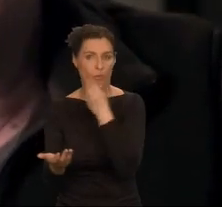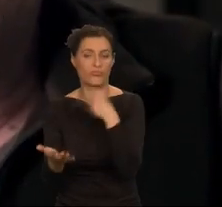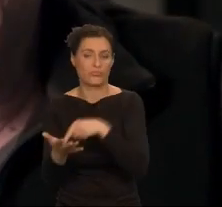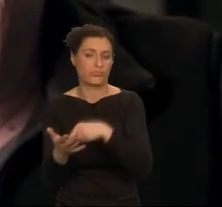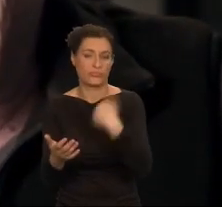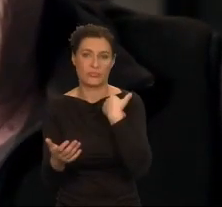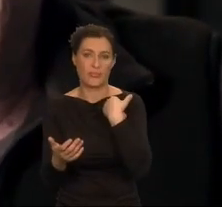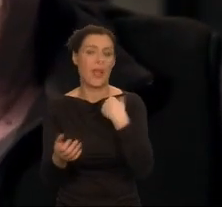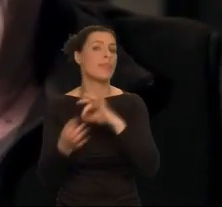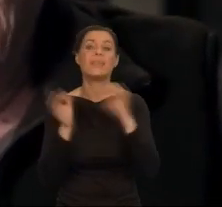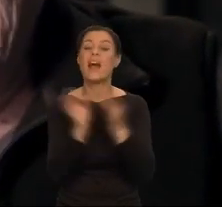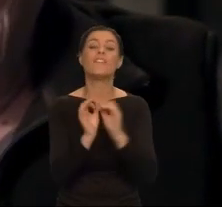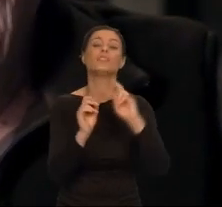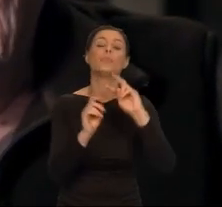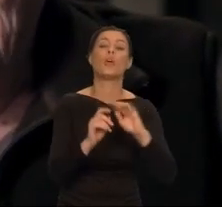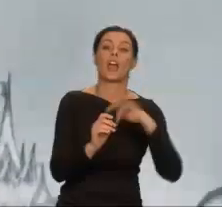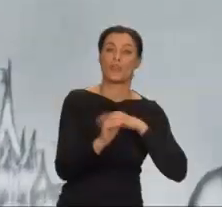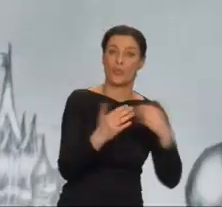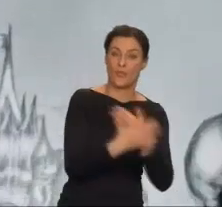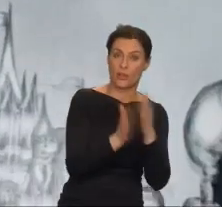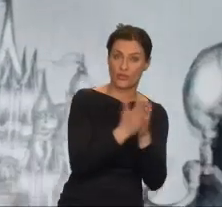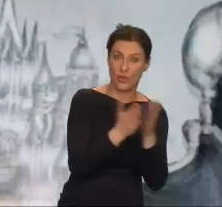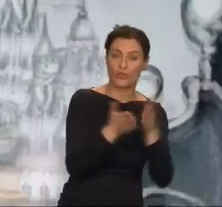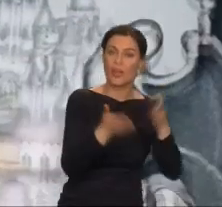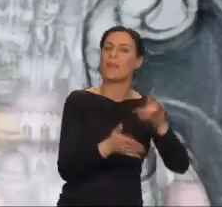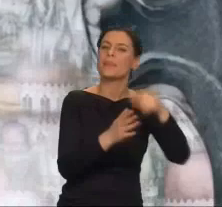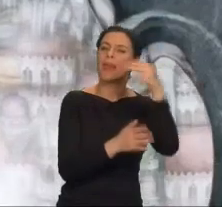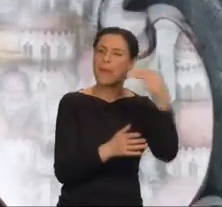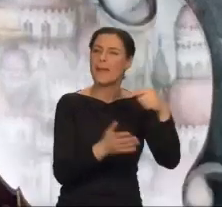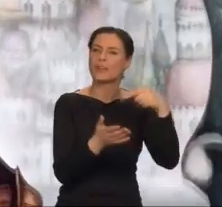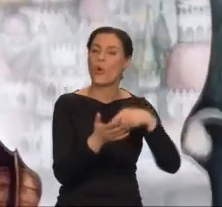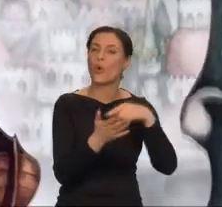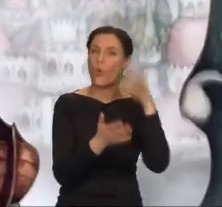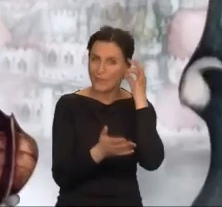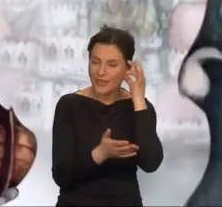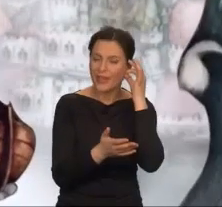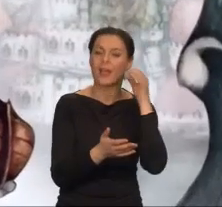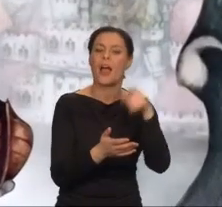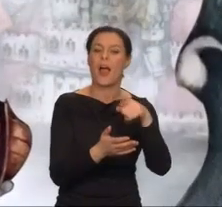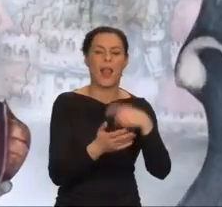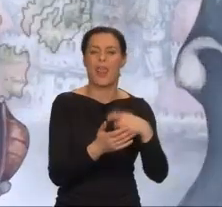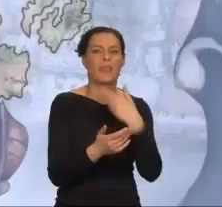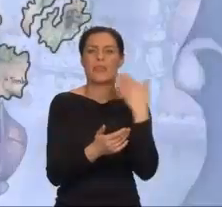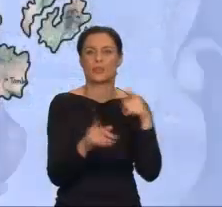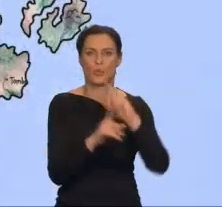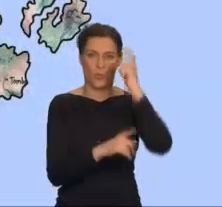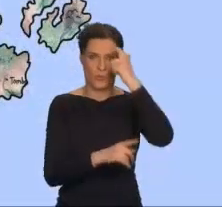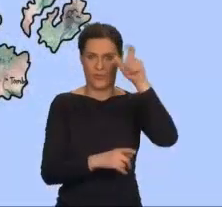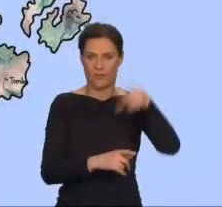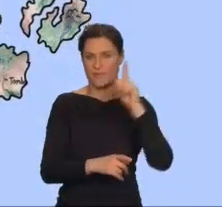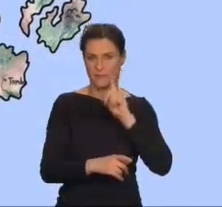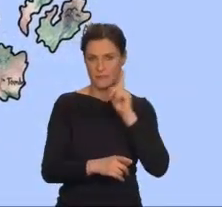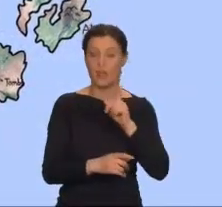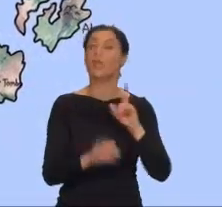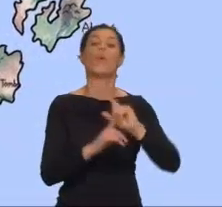Nawet w grobowcach Atuanu, w którym mówią o kobietach. Ale jakich? Główną bohaterką